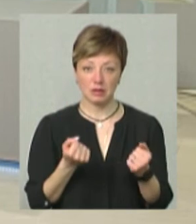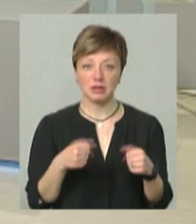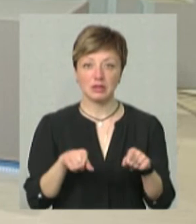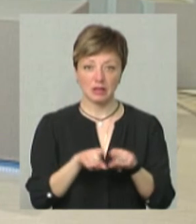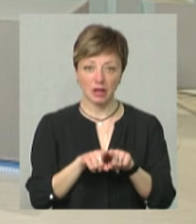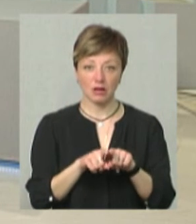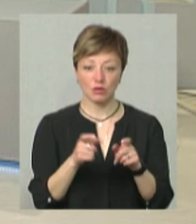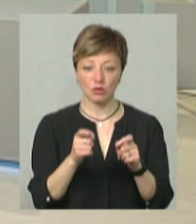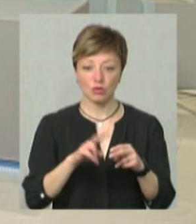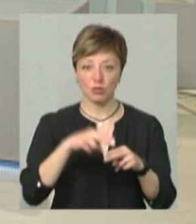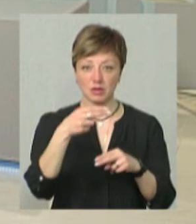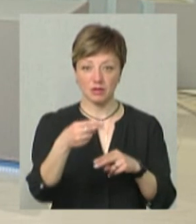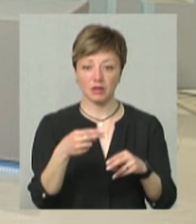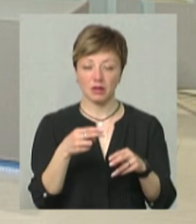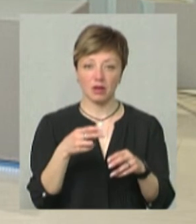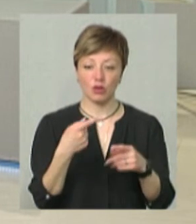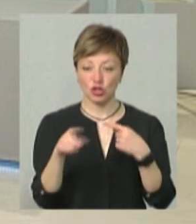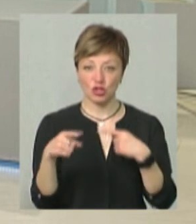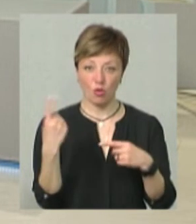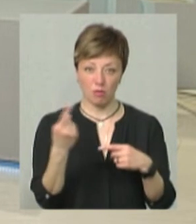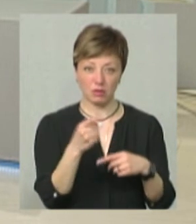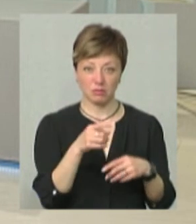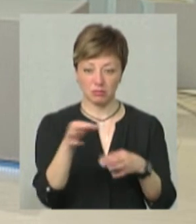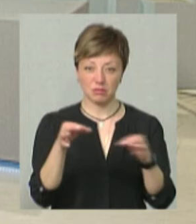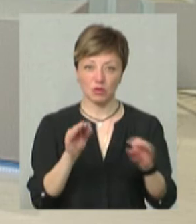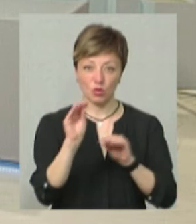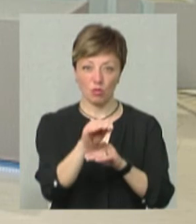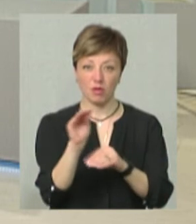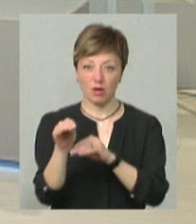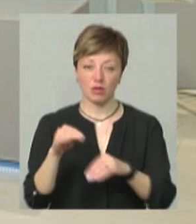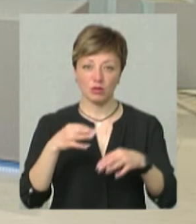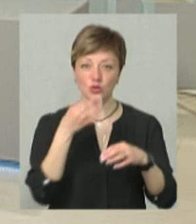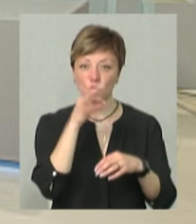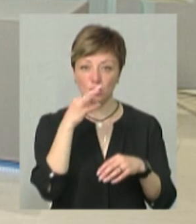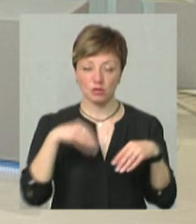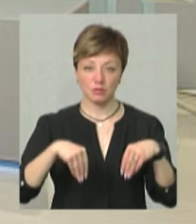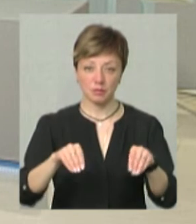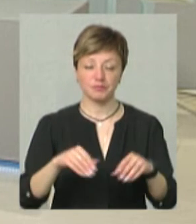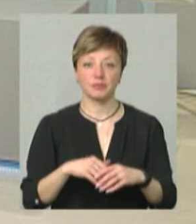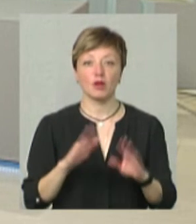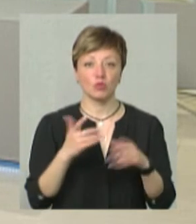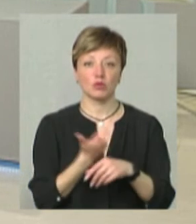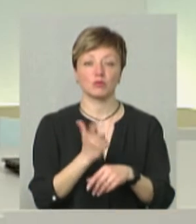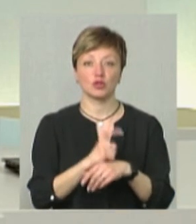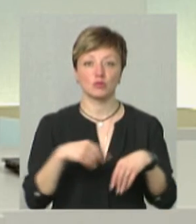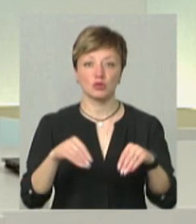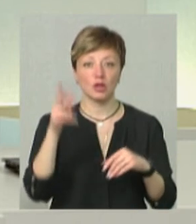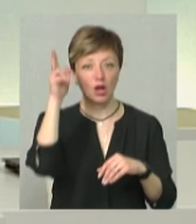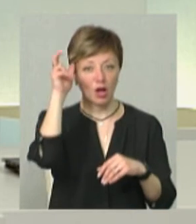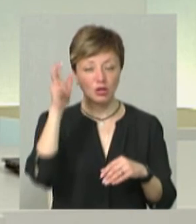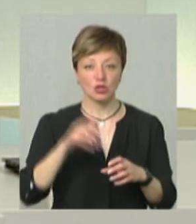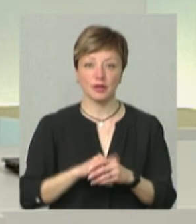таким чином дещо компенсуватимуть у нас? Нашими, так, нашими площами. Буде більше посіяно